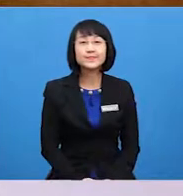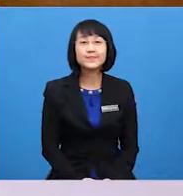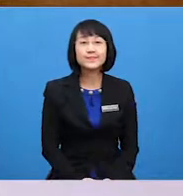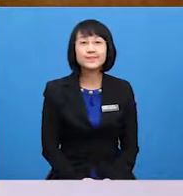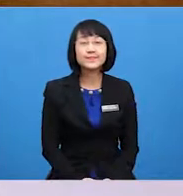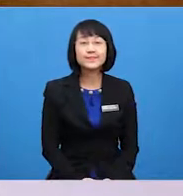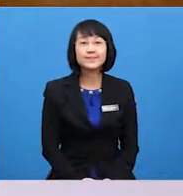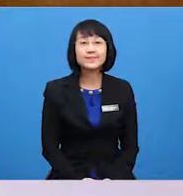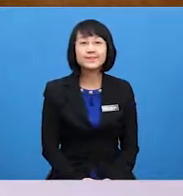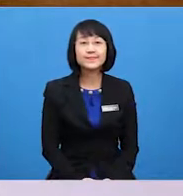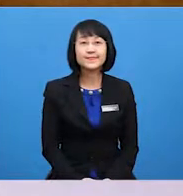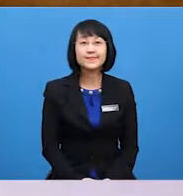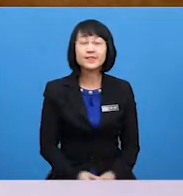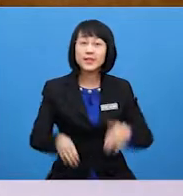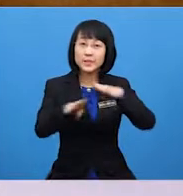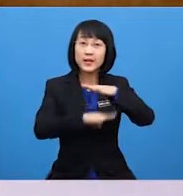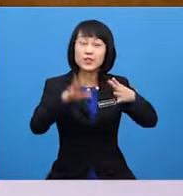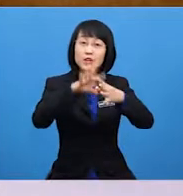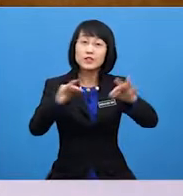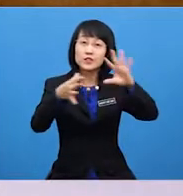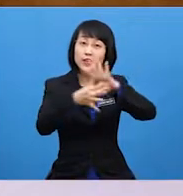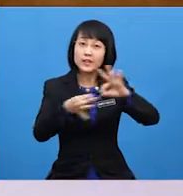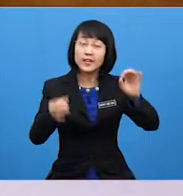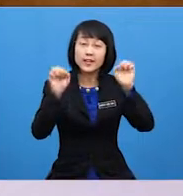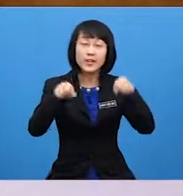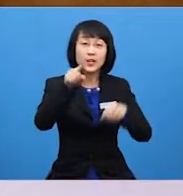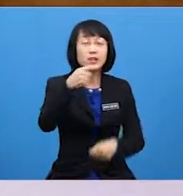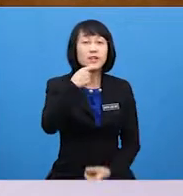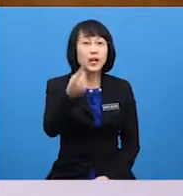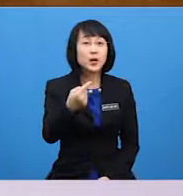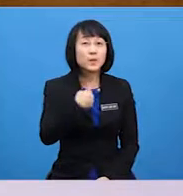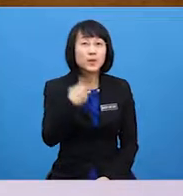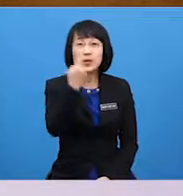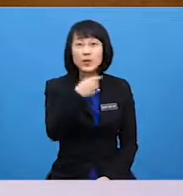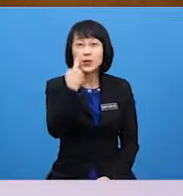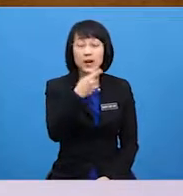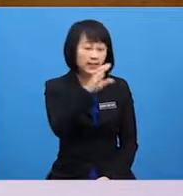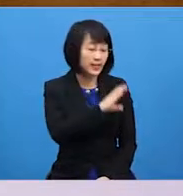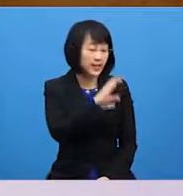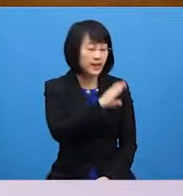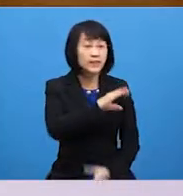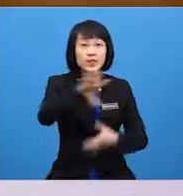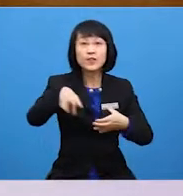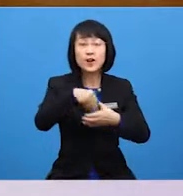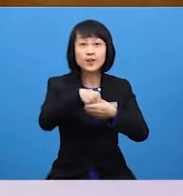Based on this story Can you tell me who are the characters involved?